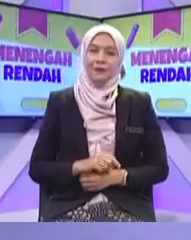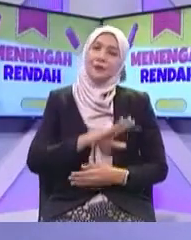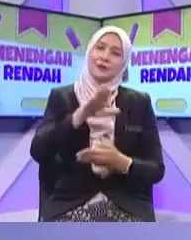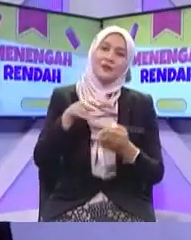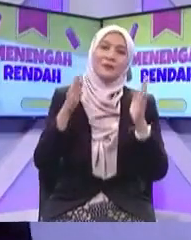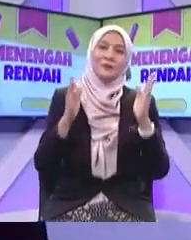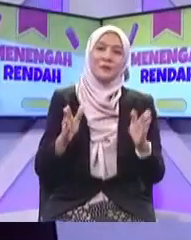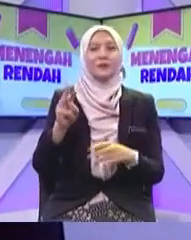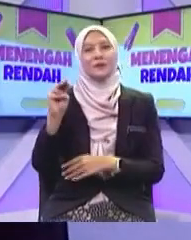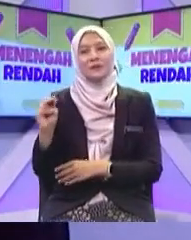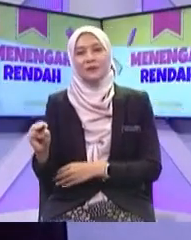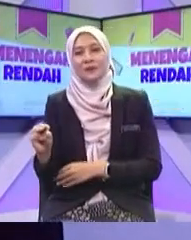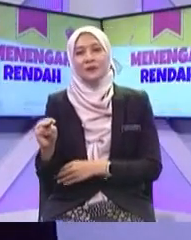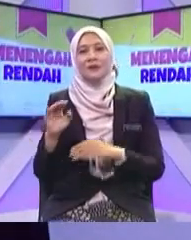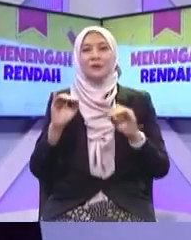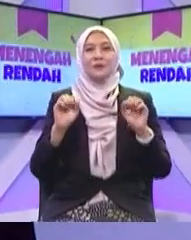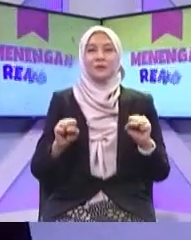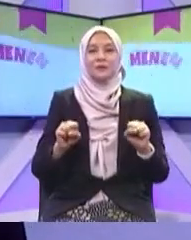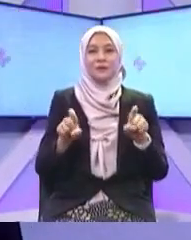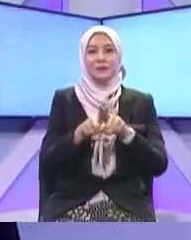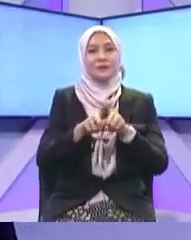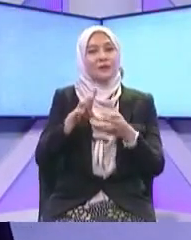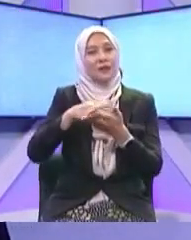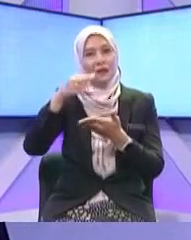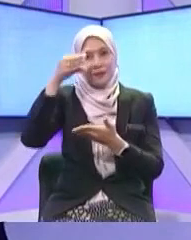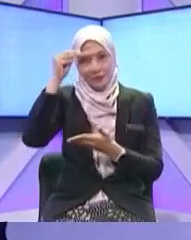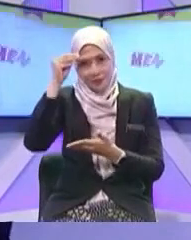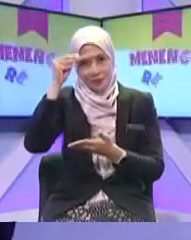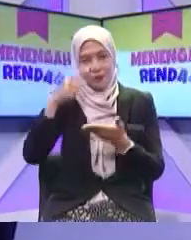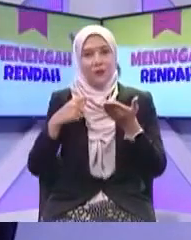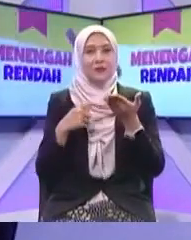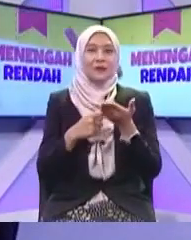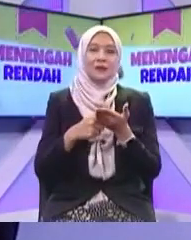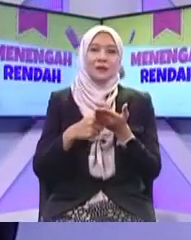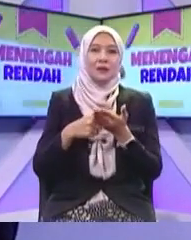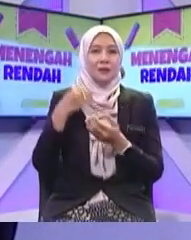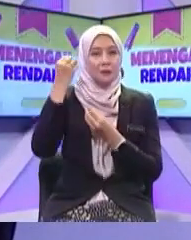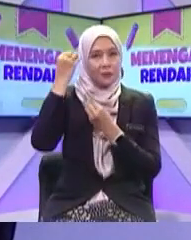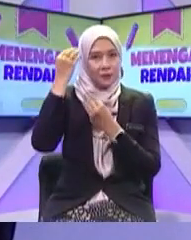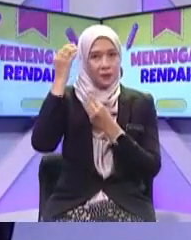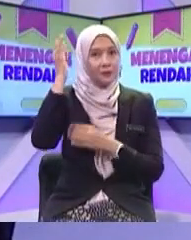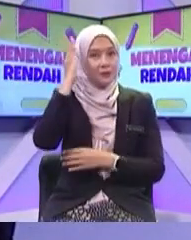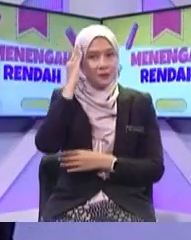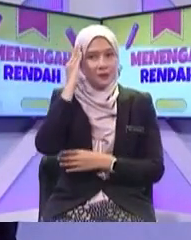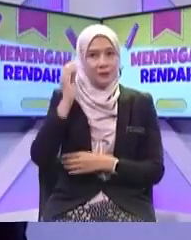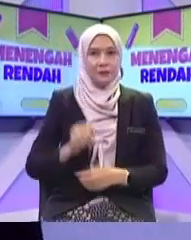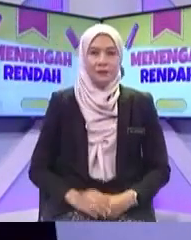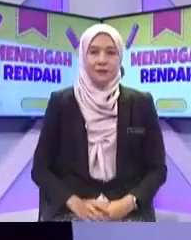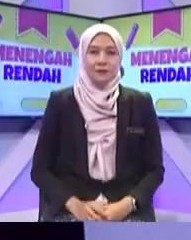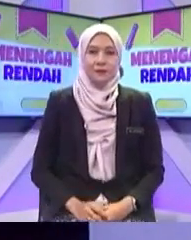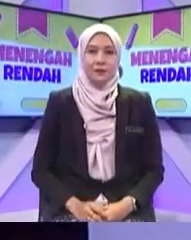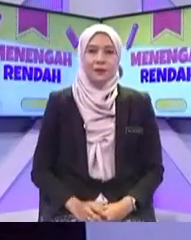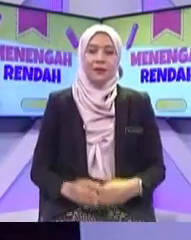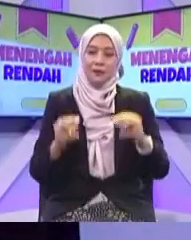studio Boleh tengok Kita sama-sama belajar Sambil menambah ilmu Okey Yang seterusnya adalah Telesidang